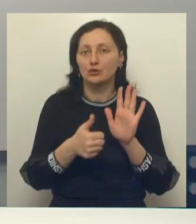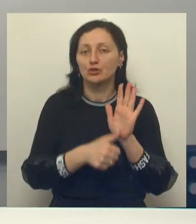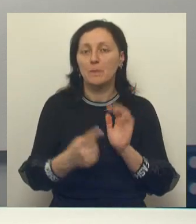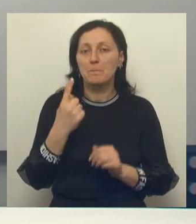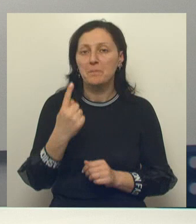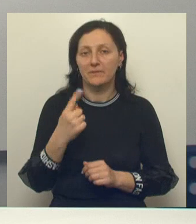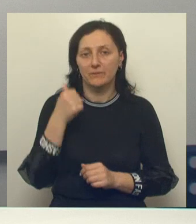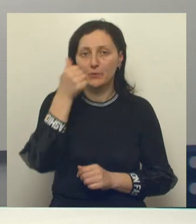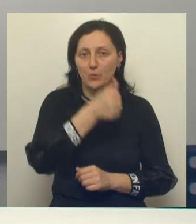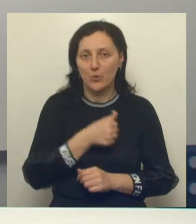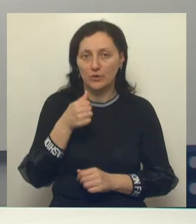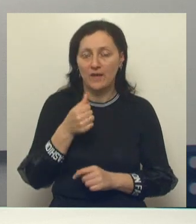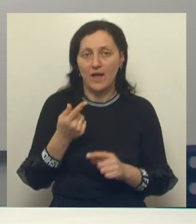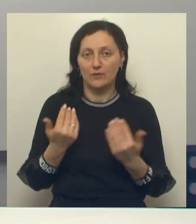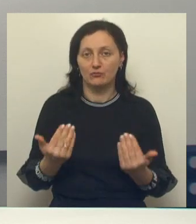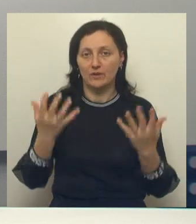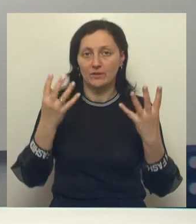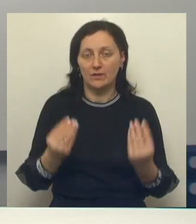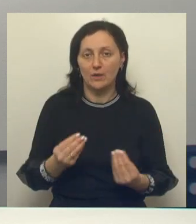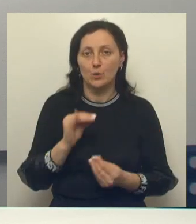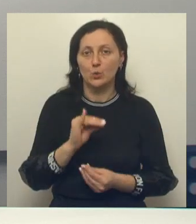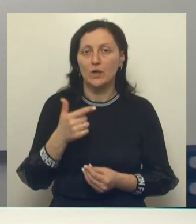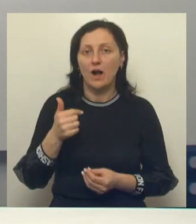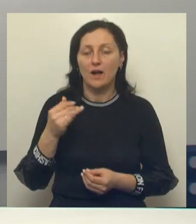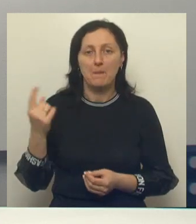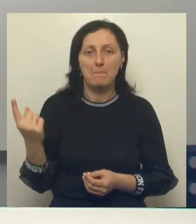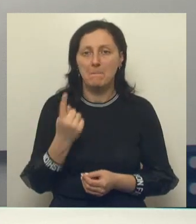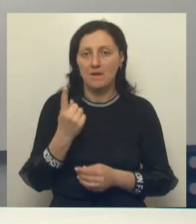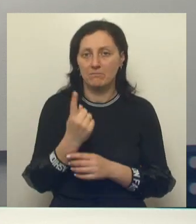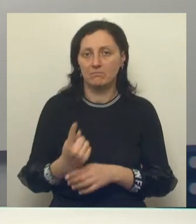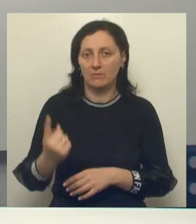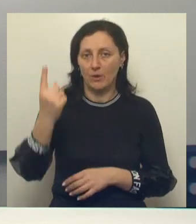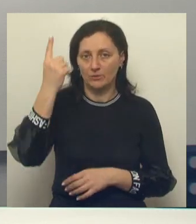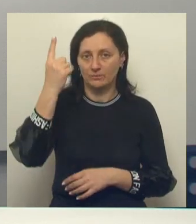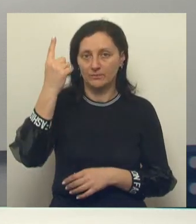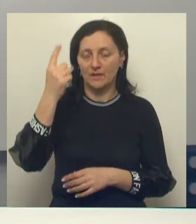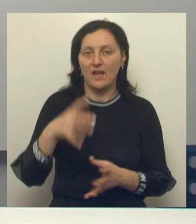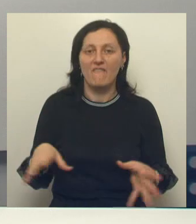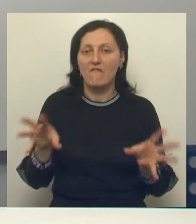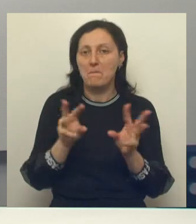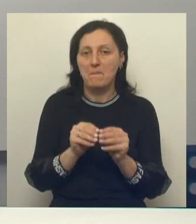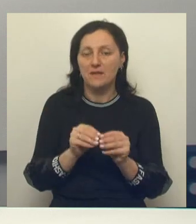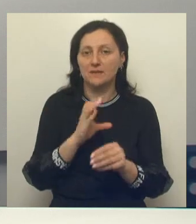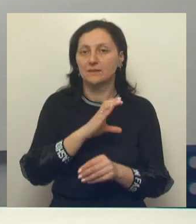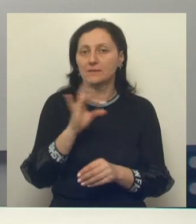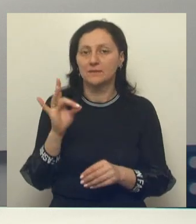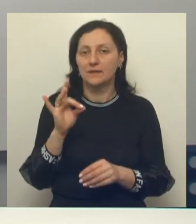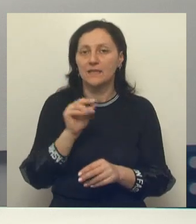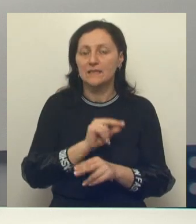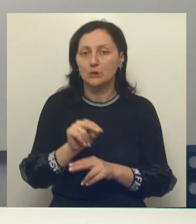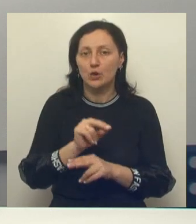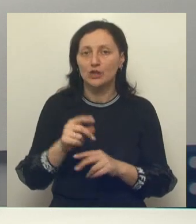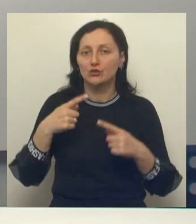года. В этот день Юрий Гагарин совершил свой первый полет в космос. Вместе с советскими инструкторами и